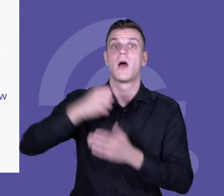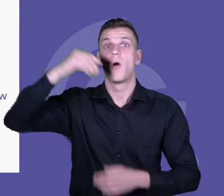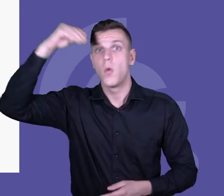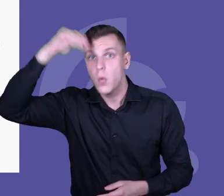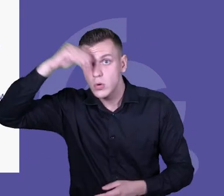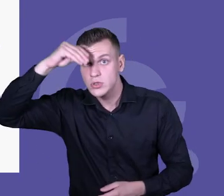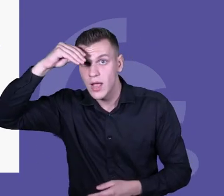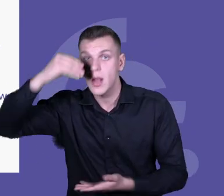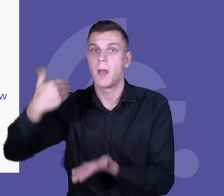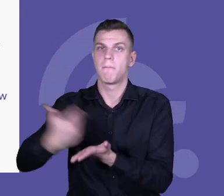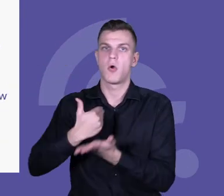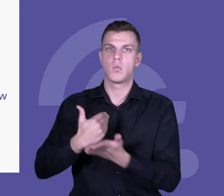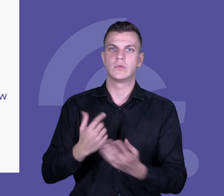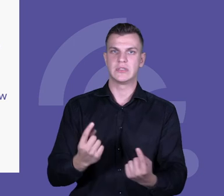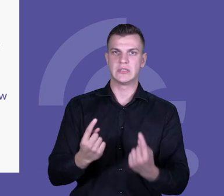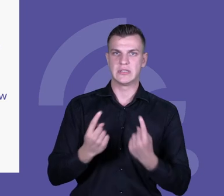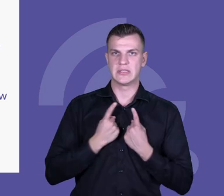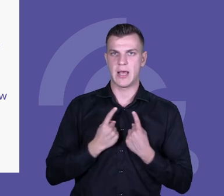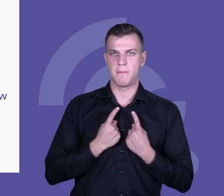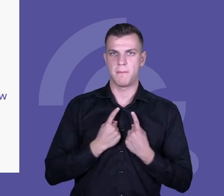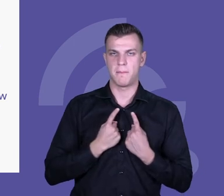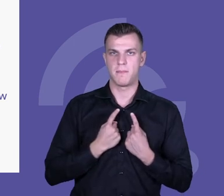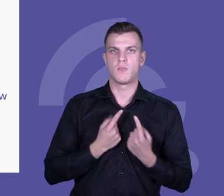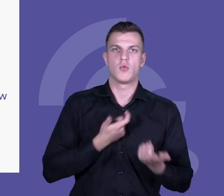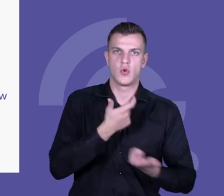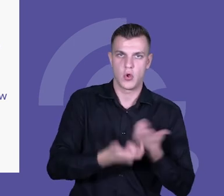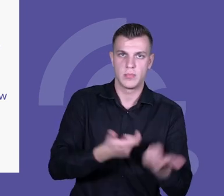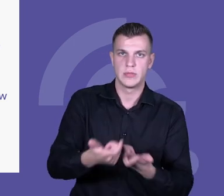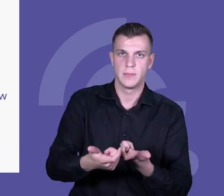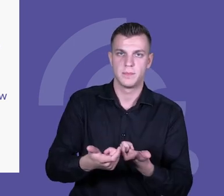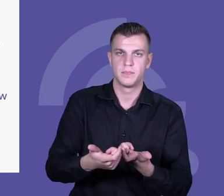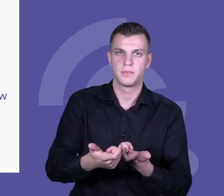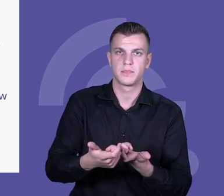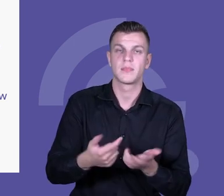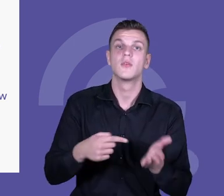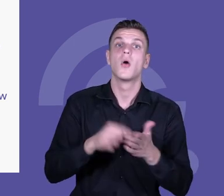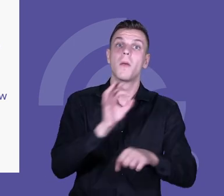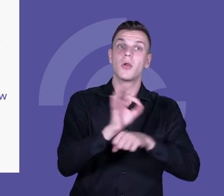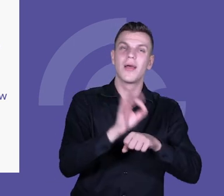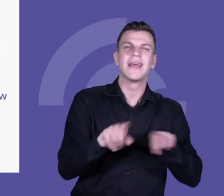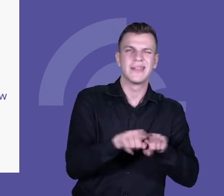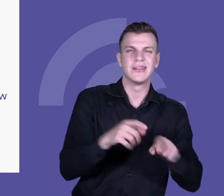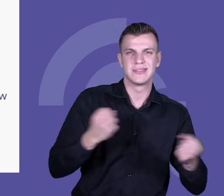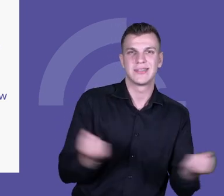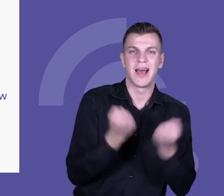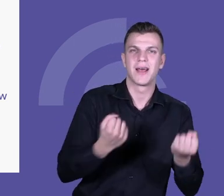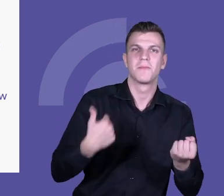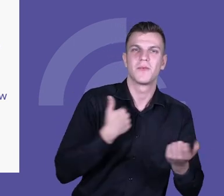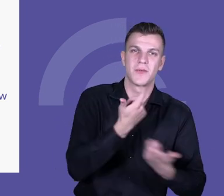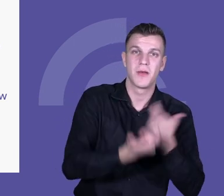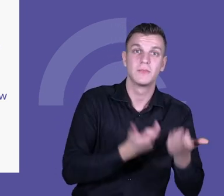budują samodzielność, samodzielność uczniów. I też, no to, staraliśmy się zwracać uwagę w naszym projekcie, żeby uczyć uczniów